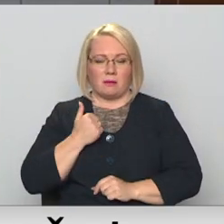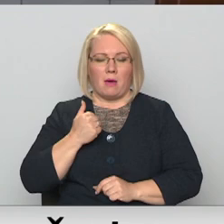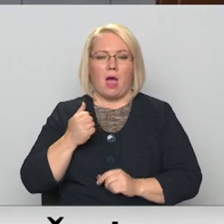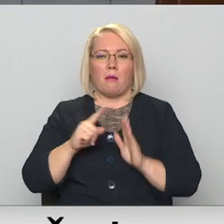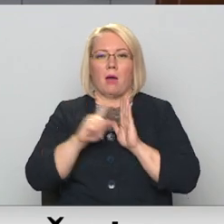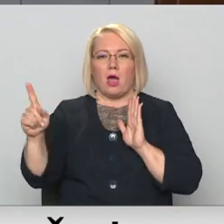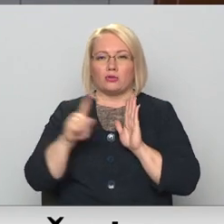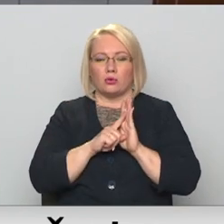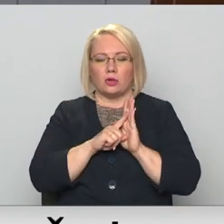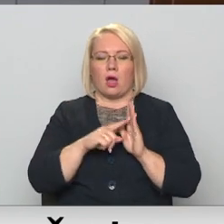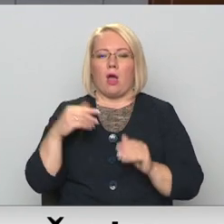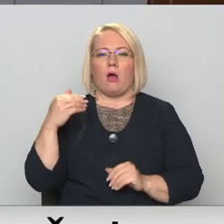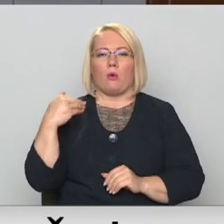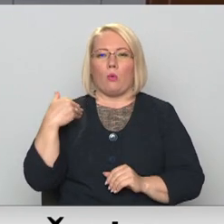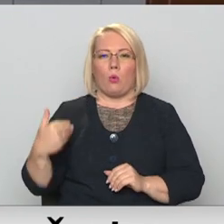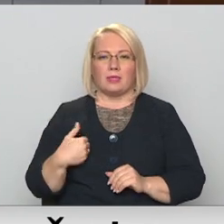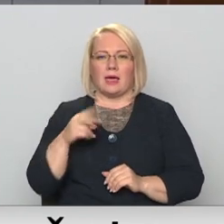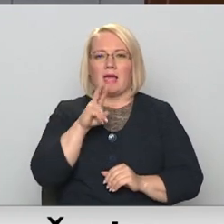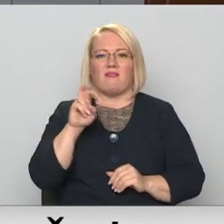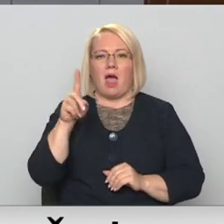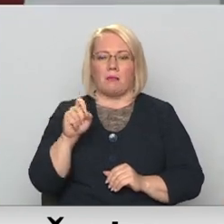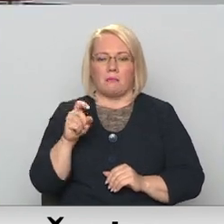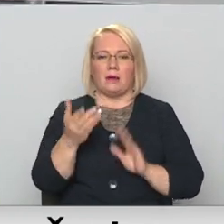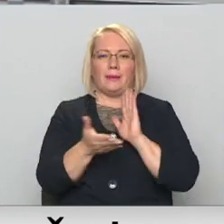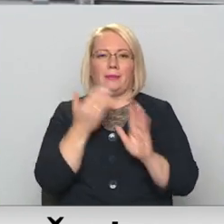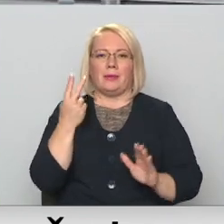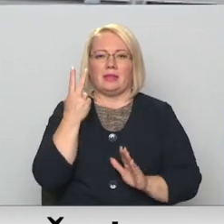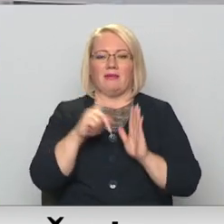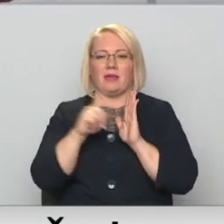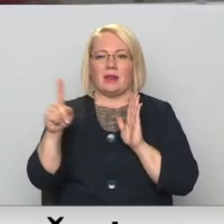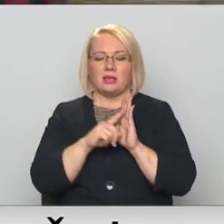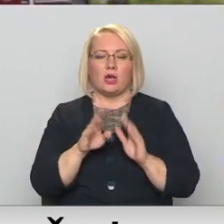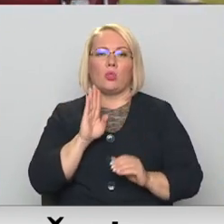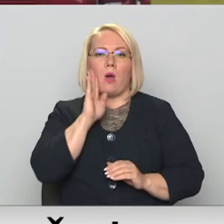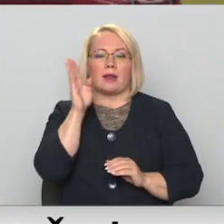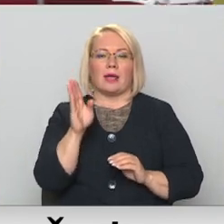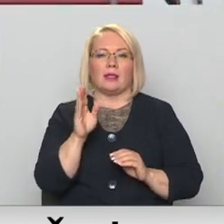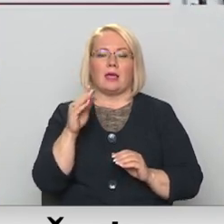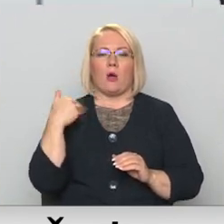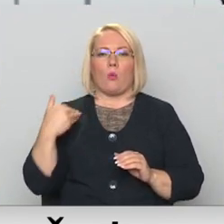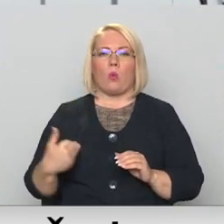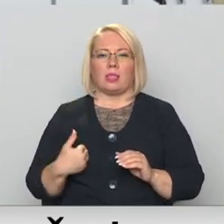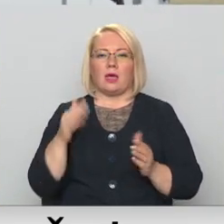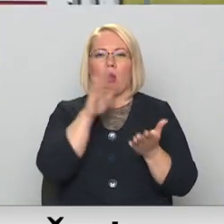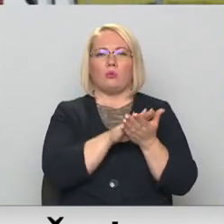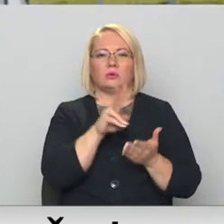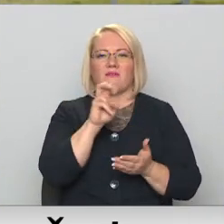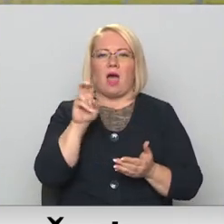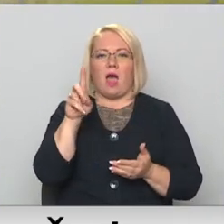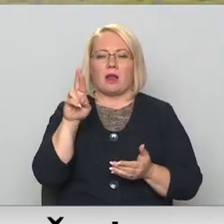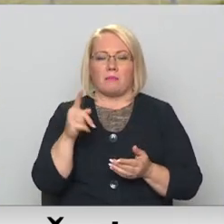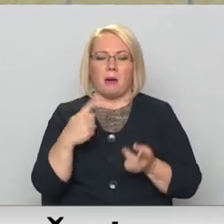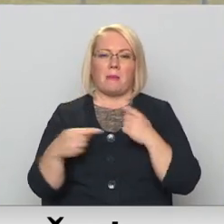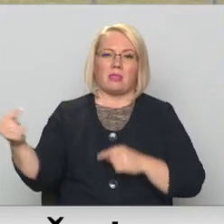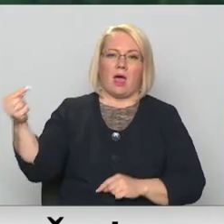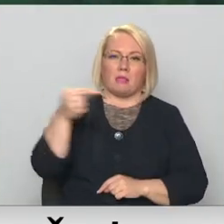kuldīga basi vārpa darbdienās tika noņemti divi reisi. No rīta vairs nevar tikt no kuldīgas uz vārpu, bet vēlāk pēcpusdienā no vārpas